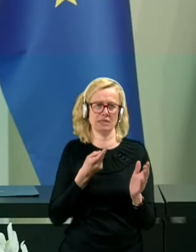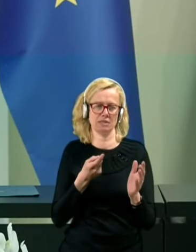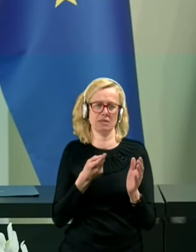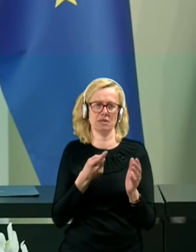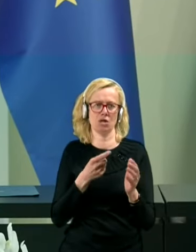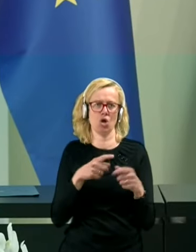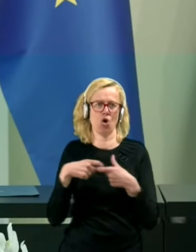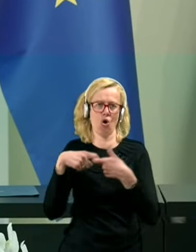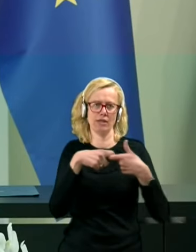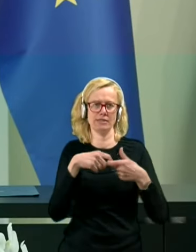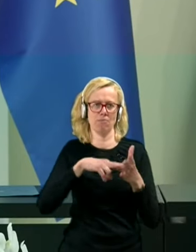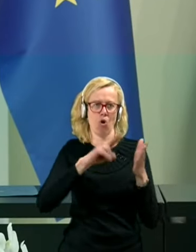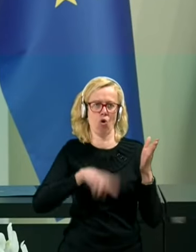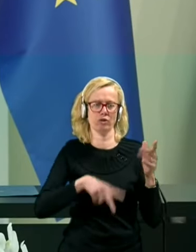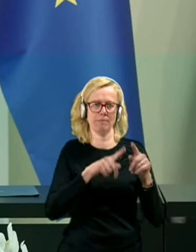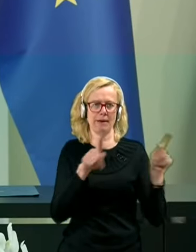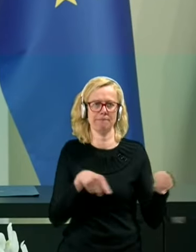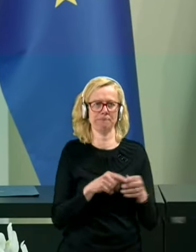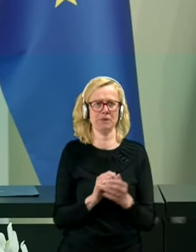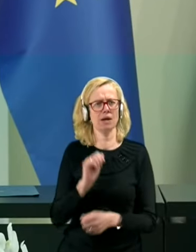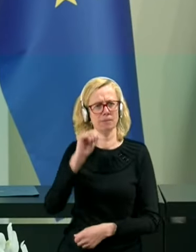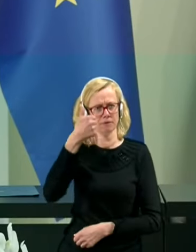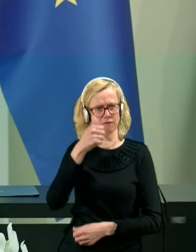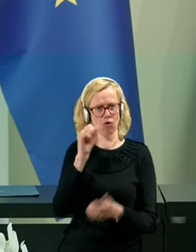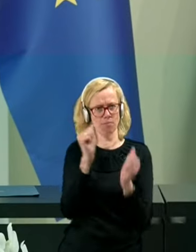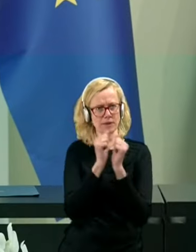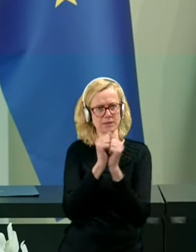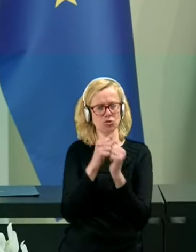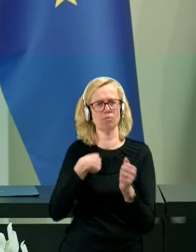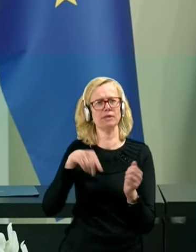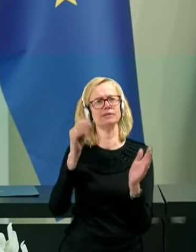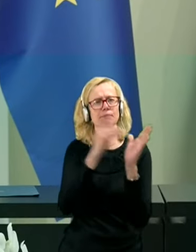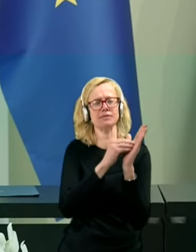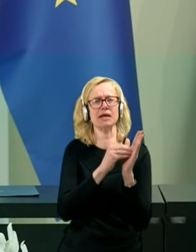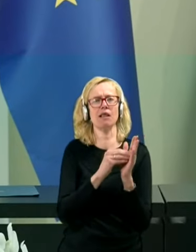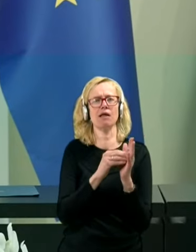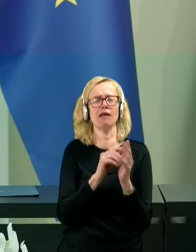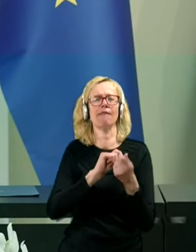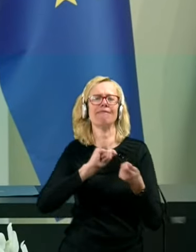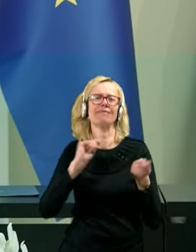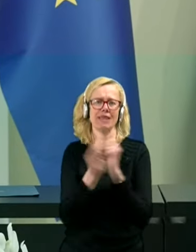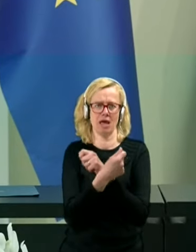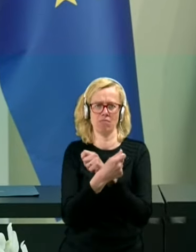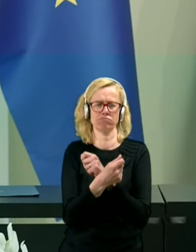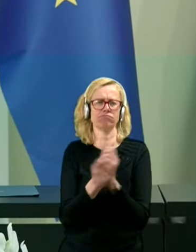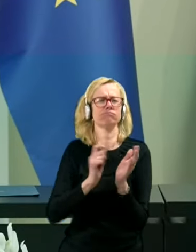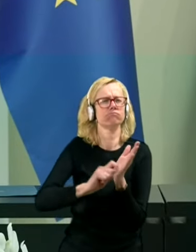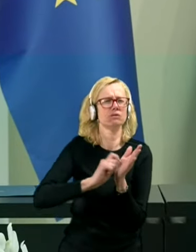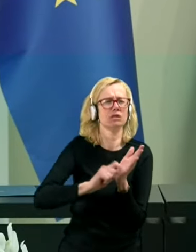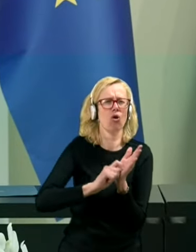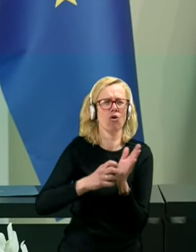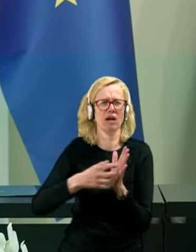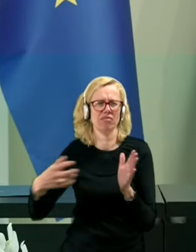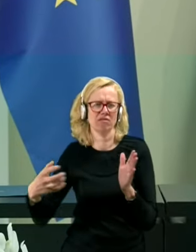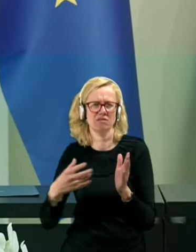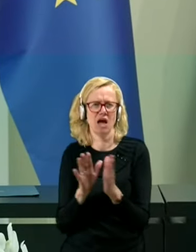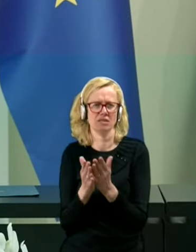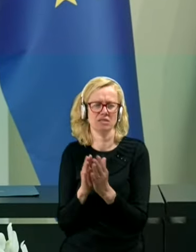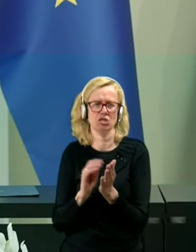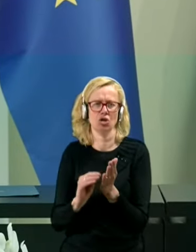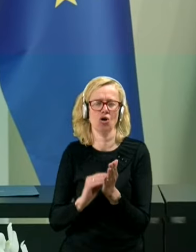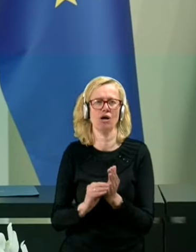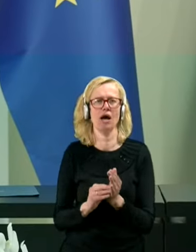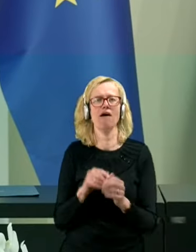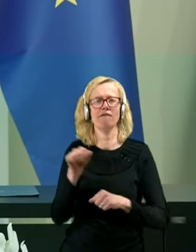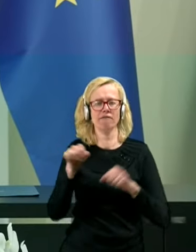Zdaj na prvem mestu smo zapisali debirokratizacijo. Vlada je v četvrtek obravnavala osnutek